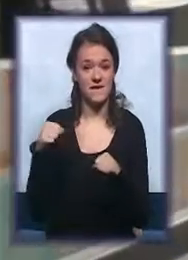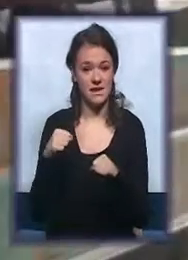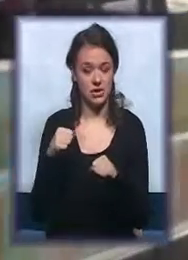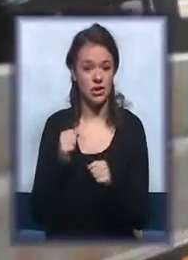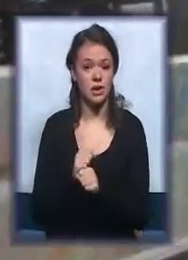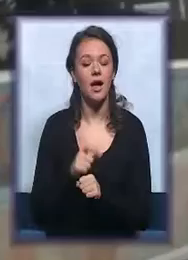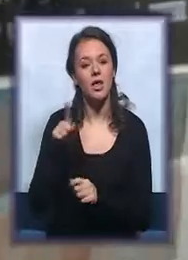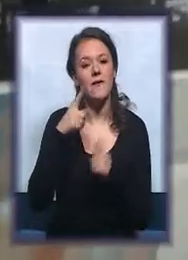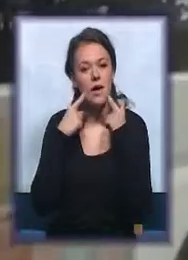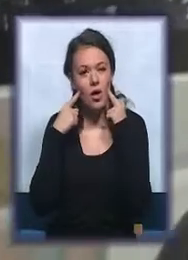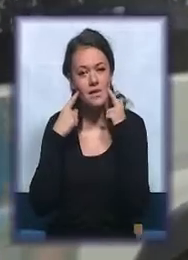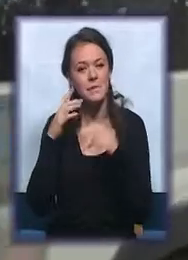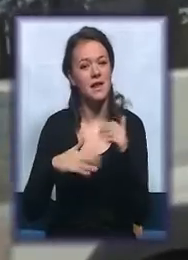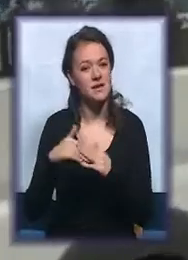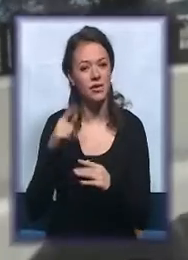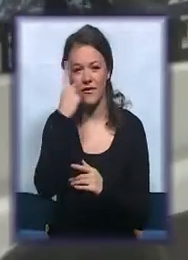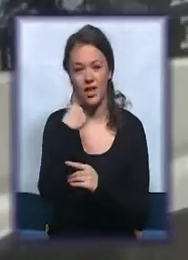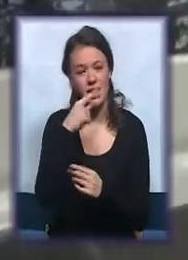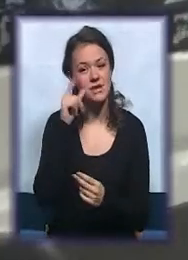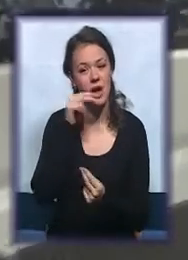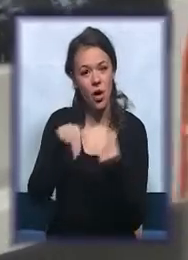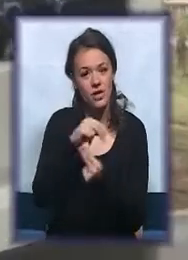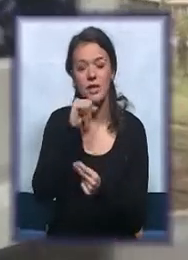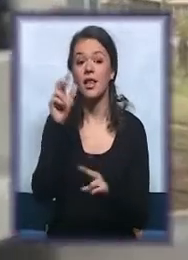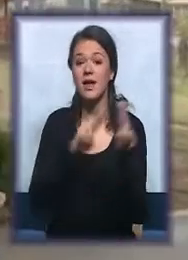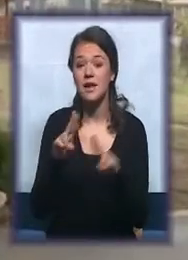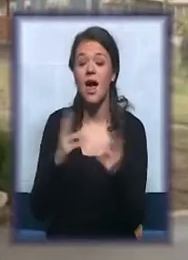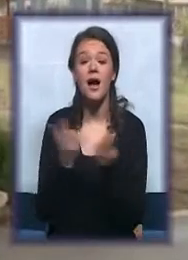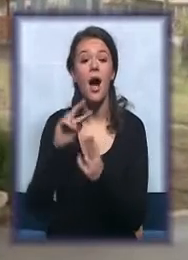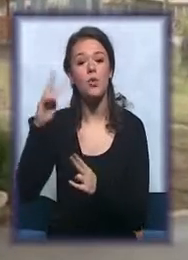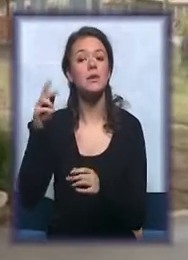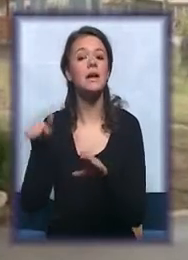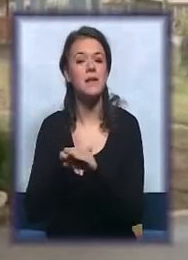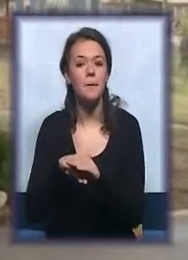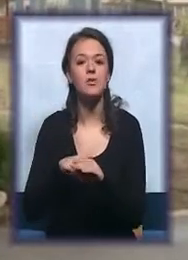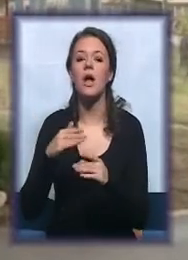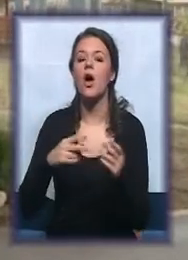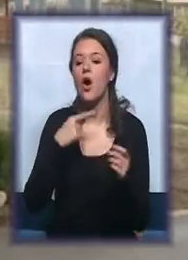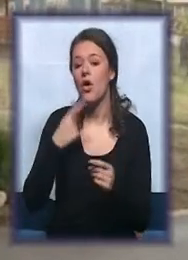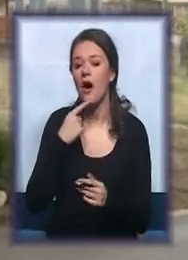Njihovi osmesi, zadovoljna lica roditelja i staratelja, kao i svih zaposlenih, govore više od reči.